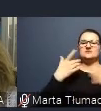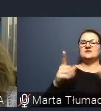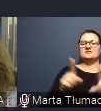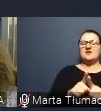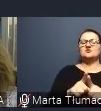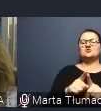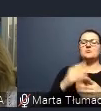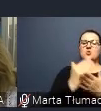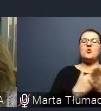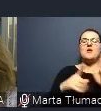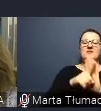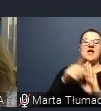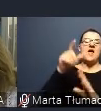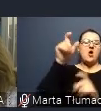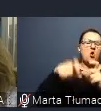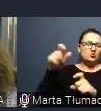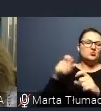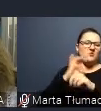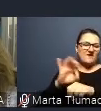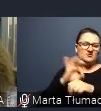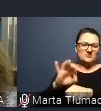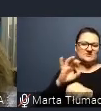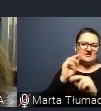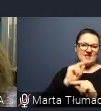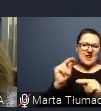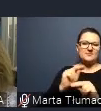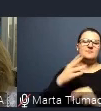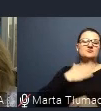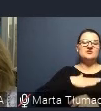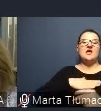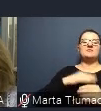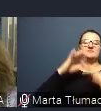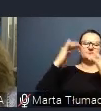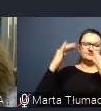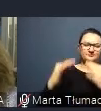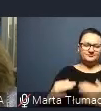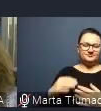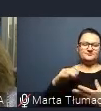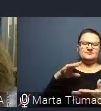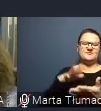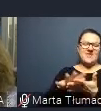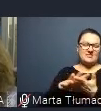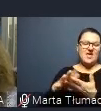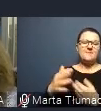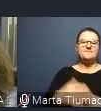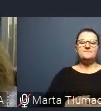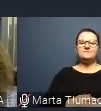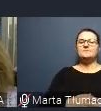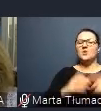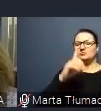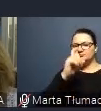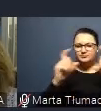osób prowadzących terapię, przyjazne dane do zbierania danych. To są tylko zrzuty ekranów